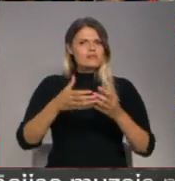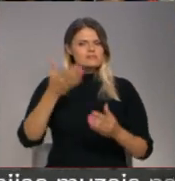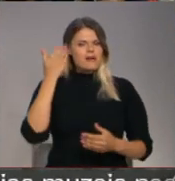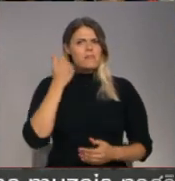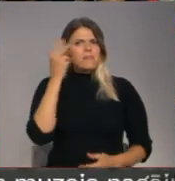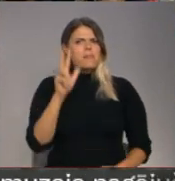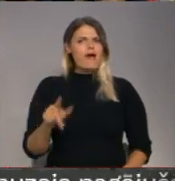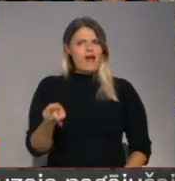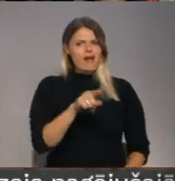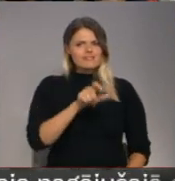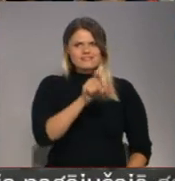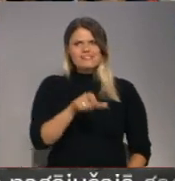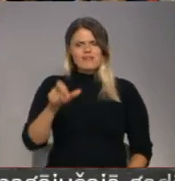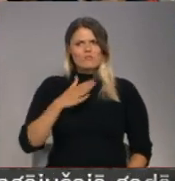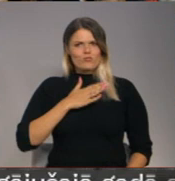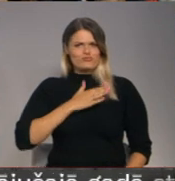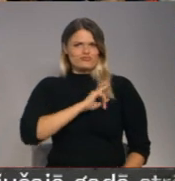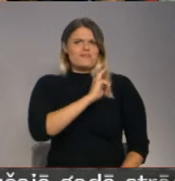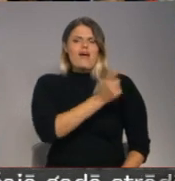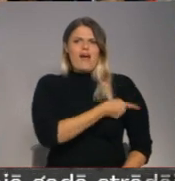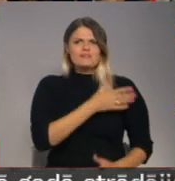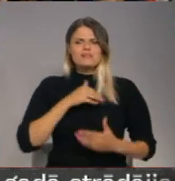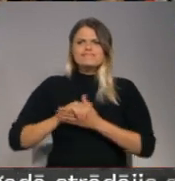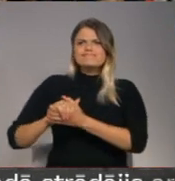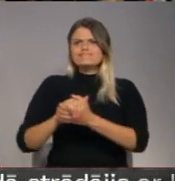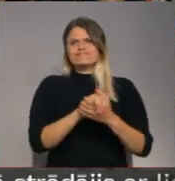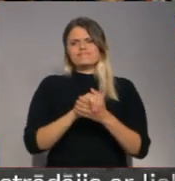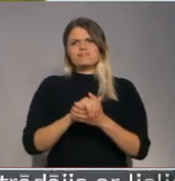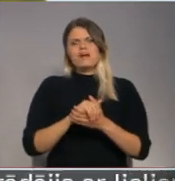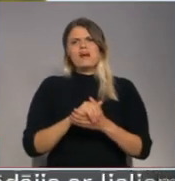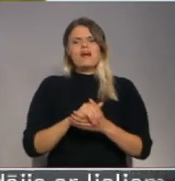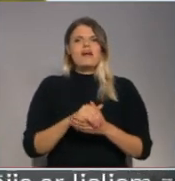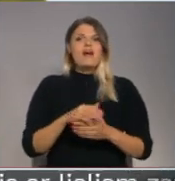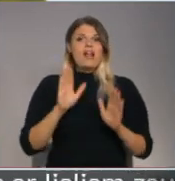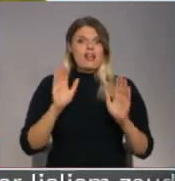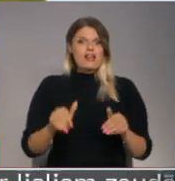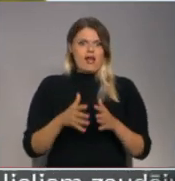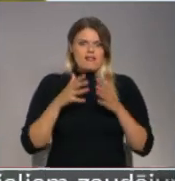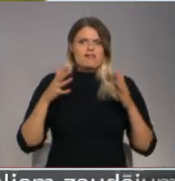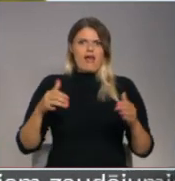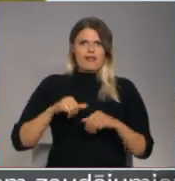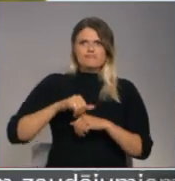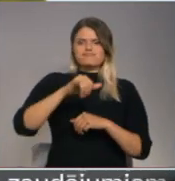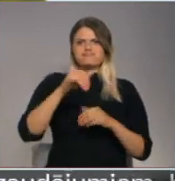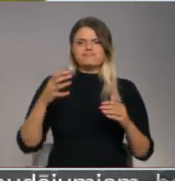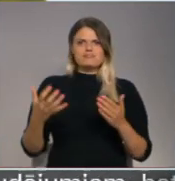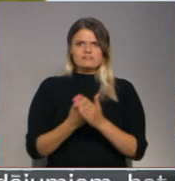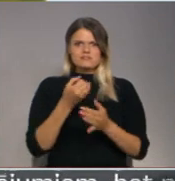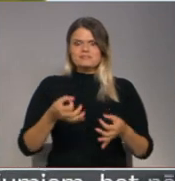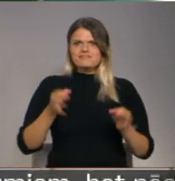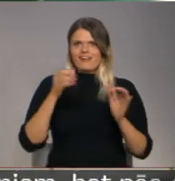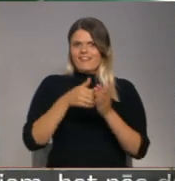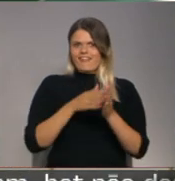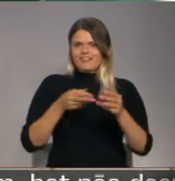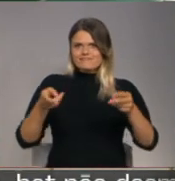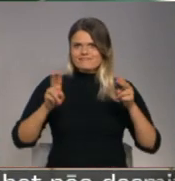Baltiešiem, par mūsu spēku, par mūsu vienību, par mūsu vienotību. Lai lielais AirBass gaisa kuģis iegūtu tik īpašu